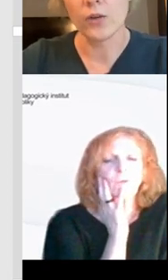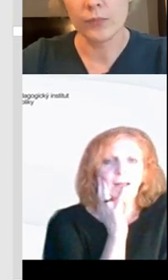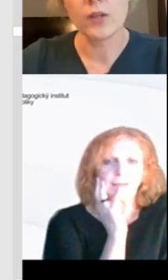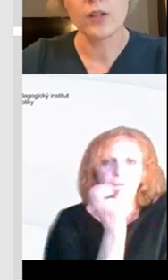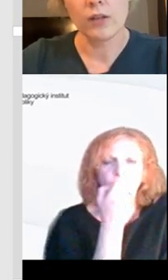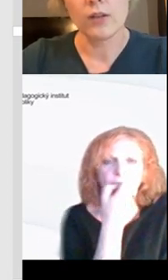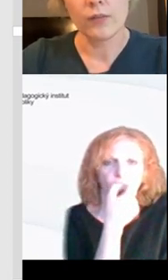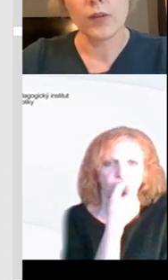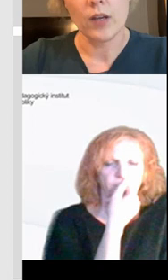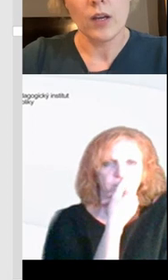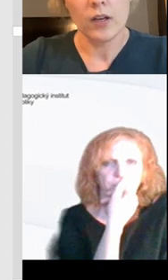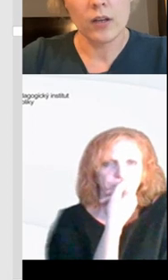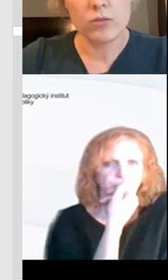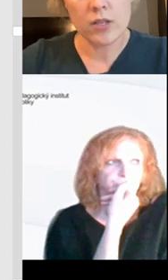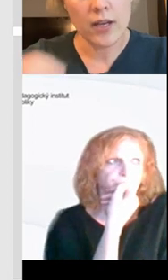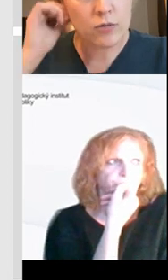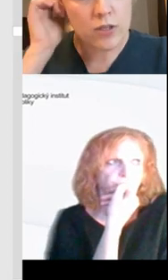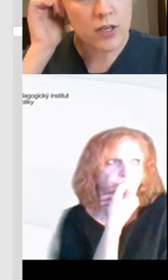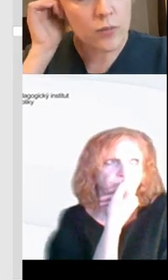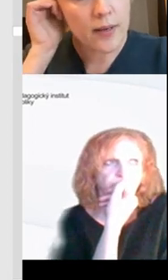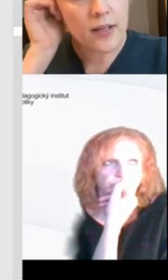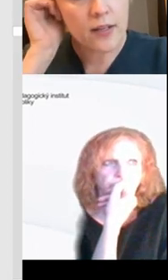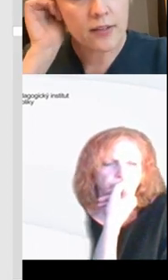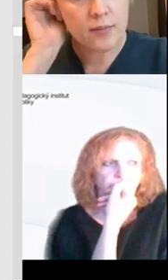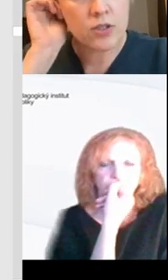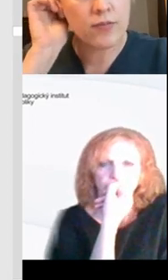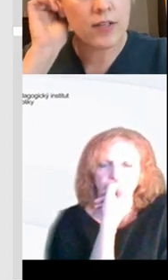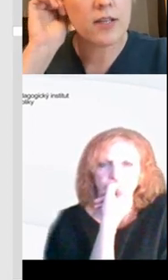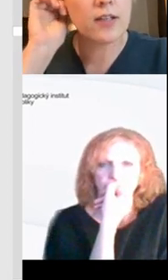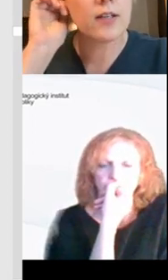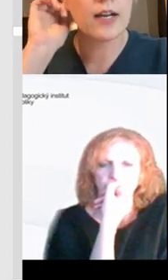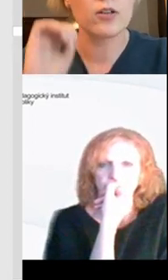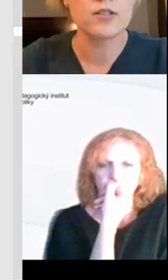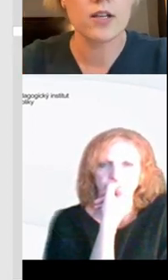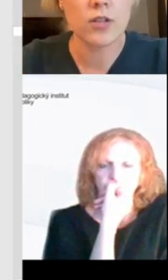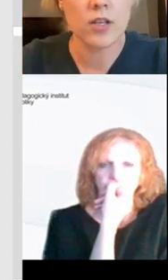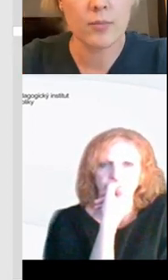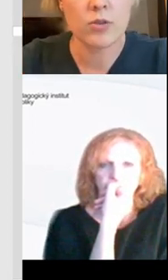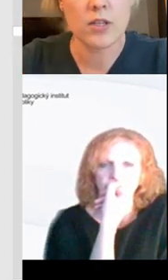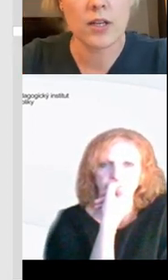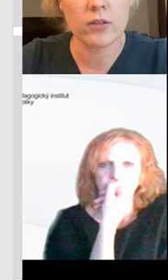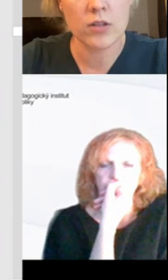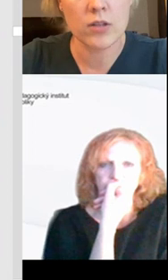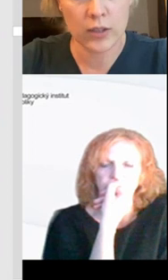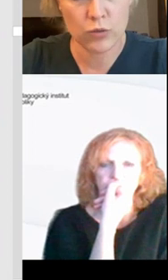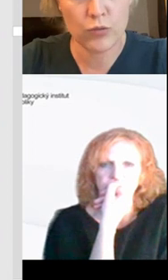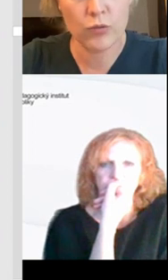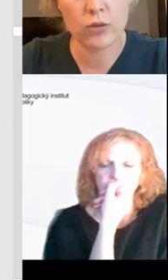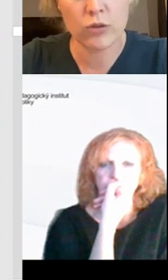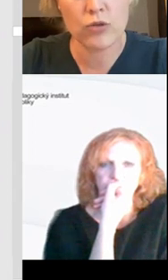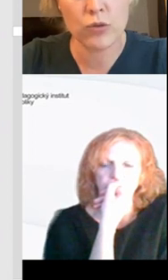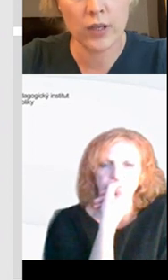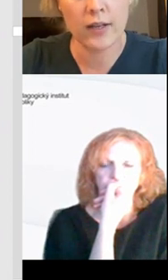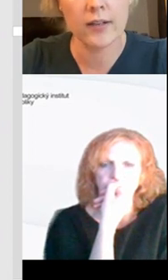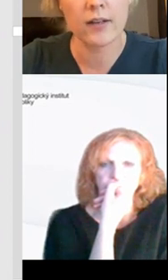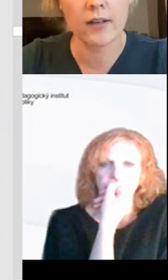Jak to děláte? Určitě je dobré dětem říct, že vlastně elektronické čtení nebo čtení elektronického textu